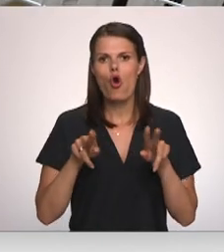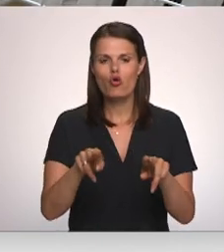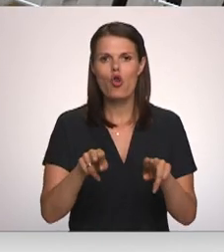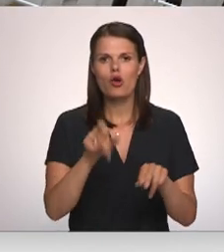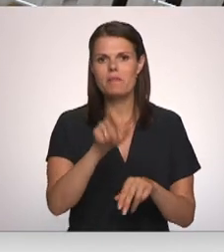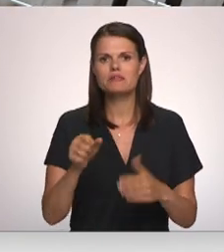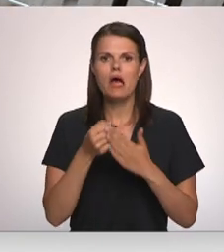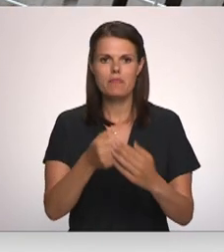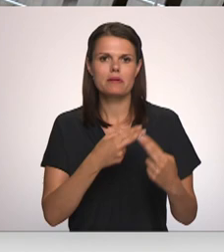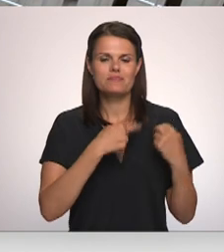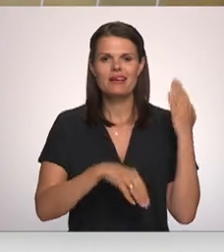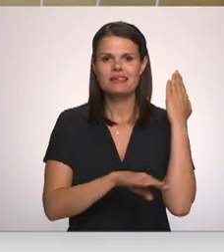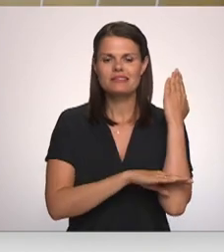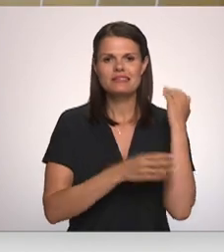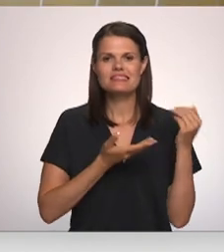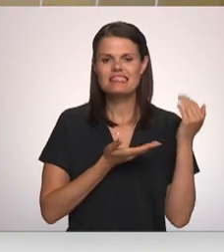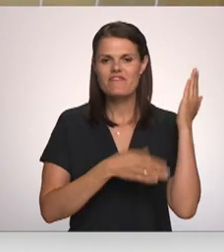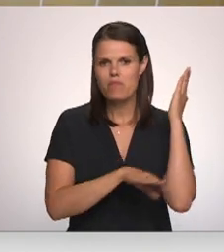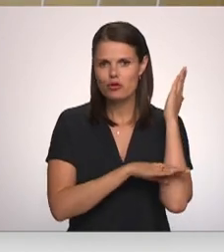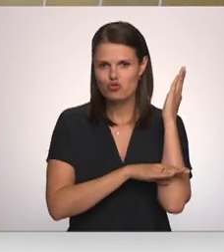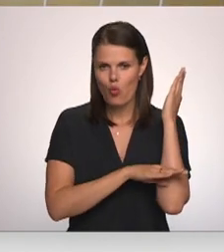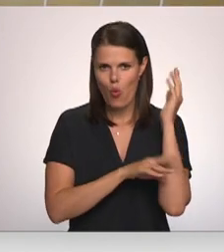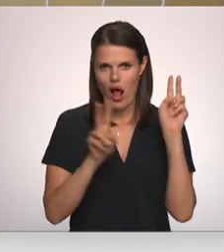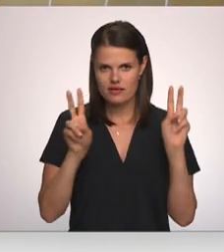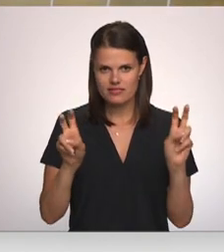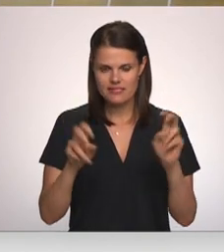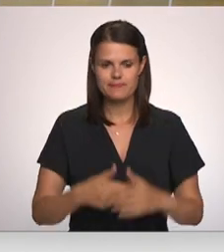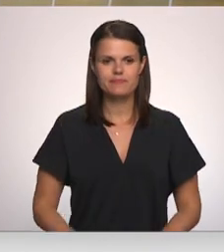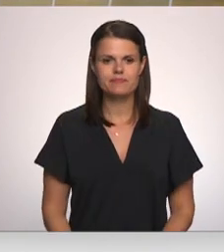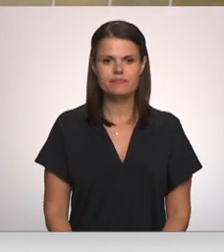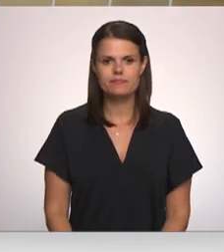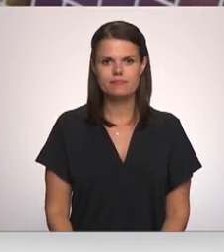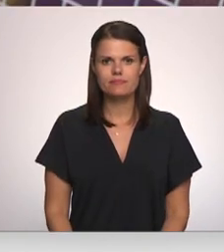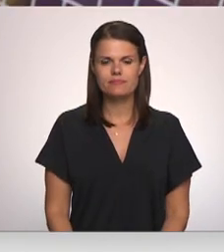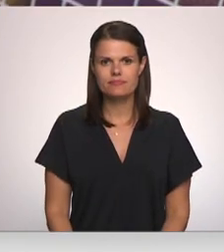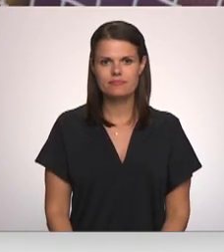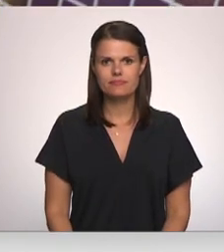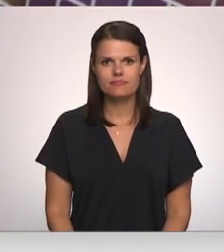biedrība dzīvības skokas. Sanita Liepiņa, Ģirds Greneviķis, TV9 Pakalni.